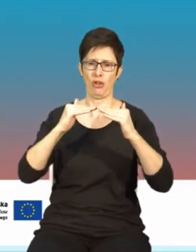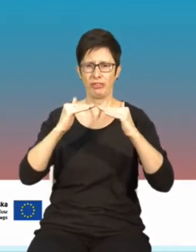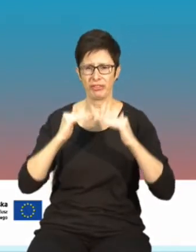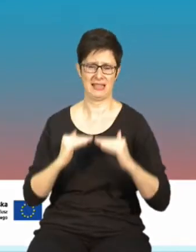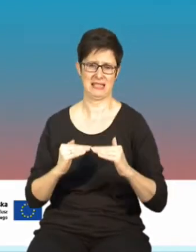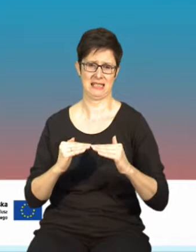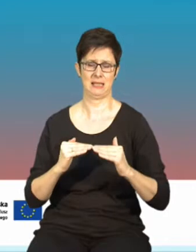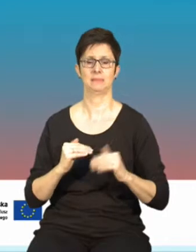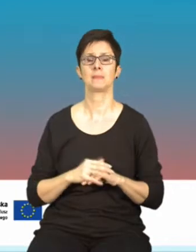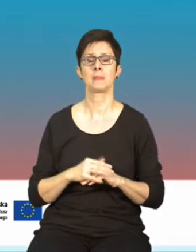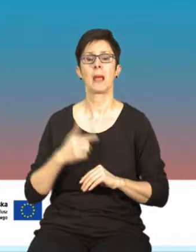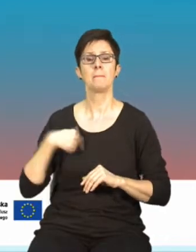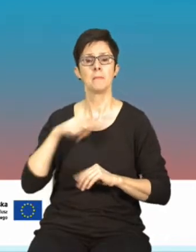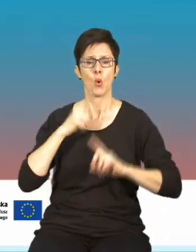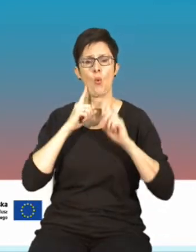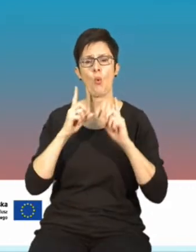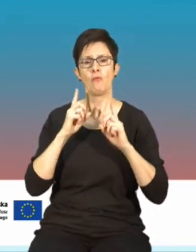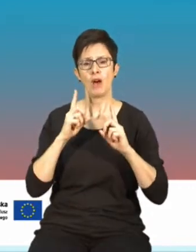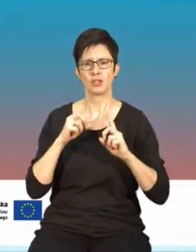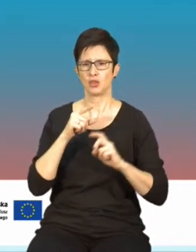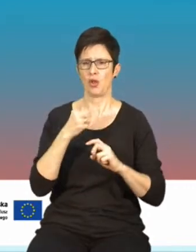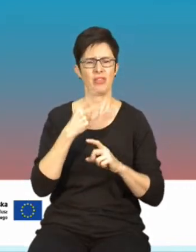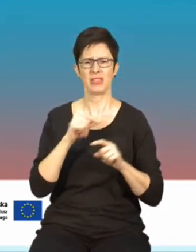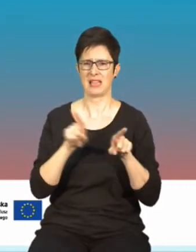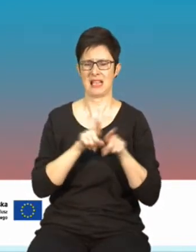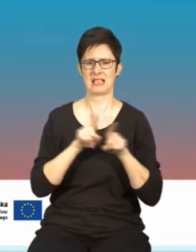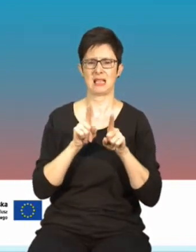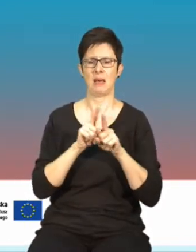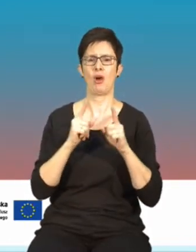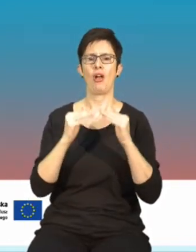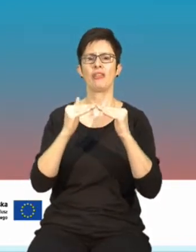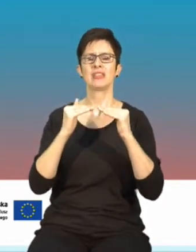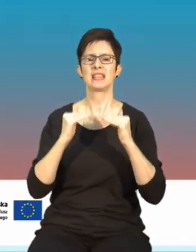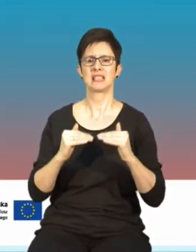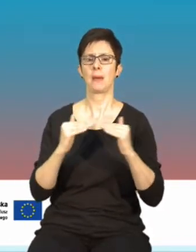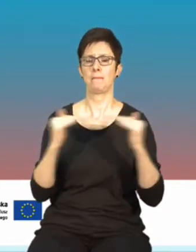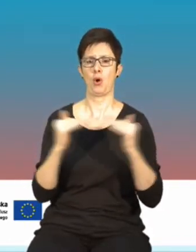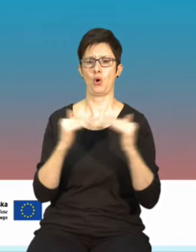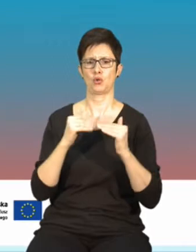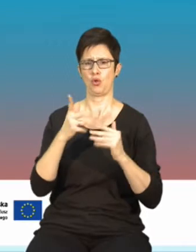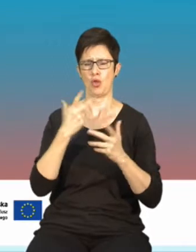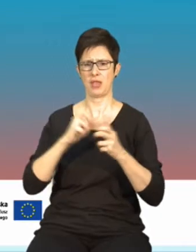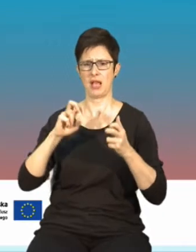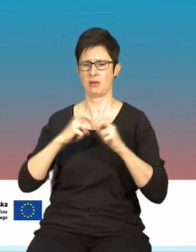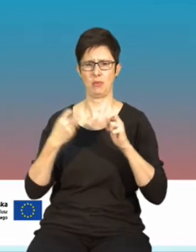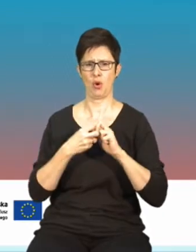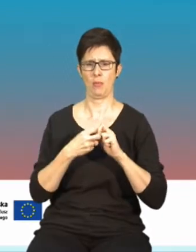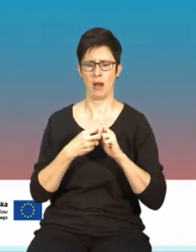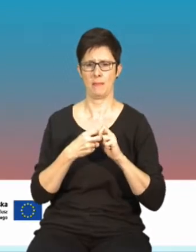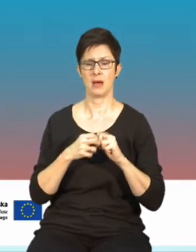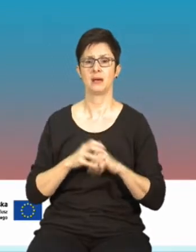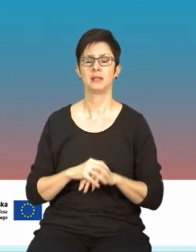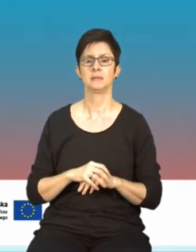szczegółowo za chwilkę. Natomiast my uważamy, że to nie ten sam niski poziom jest tym głównym problemem, który należy zwalczyć,